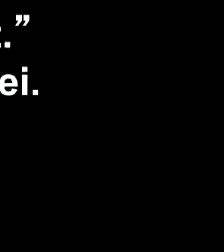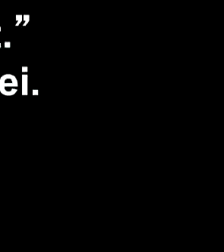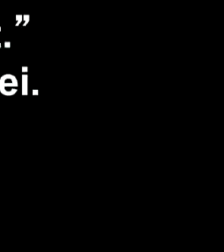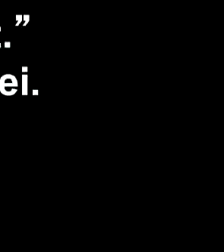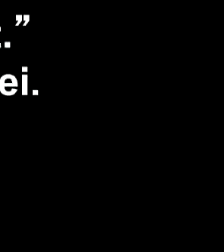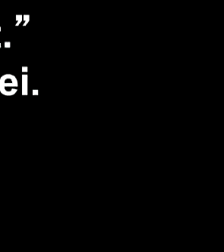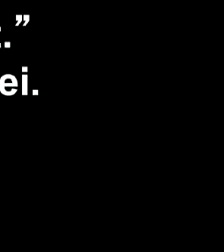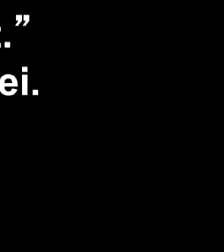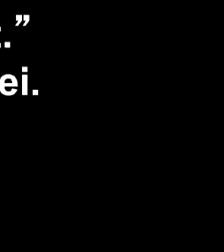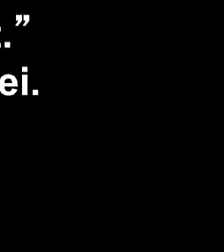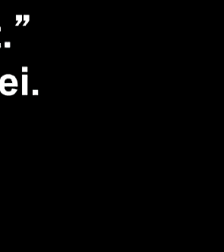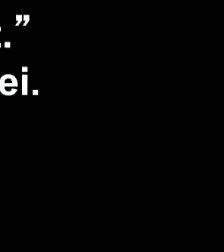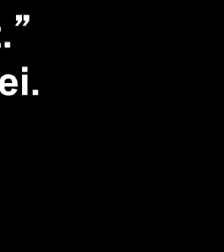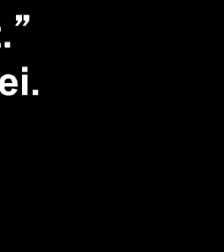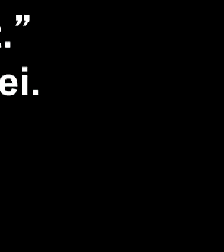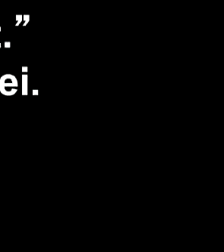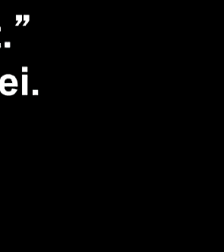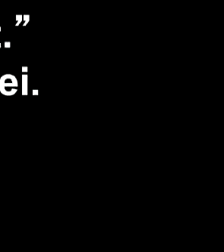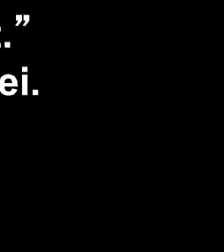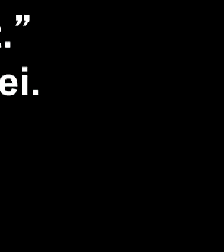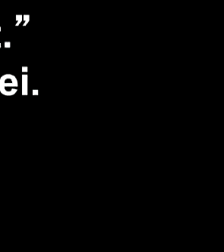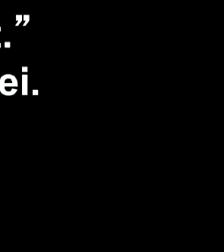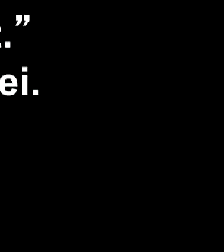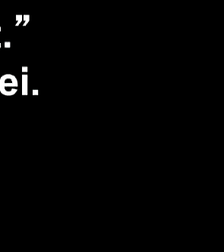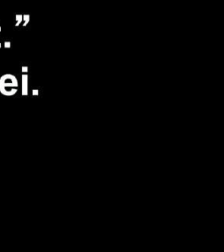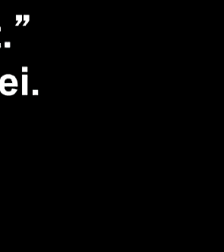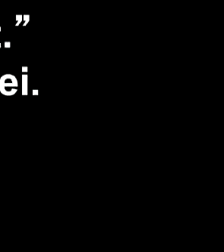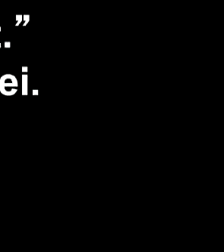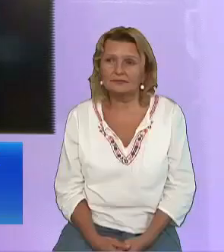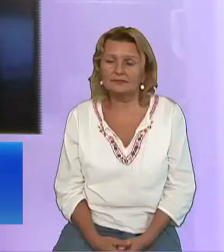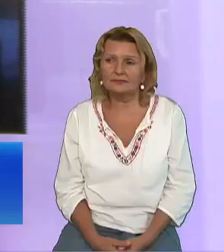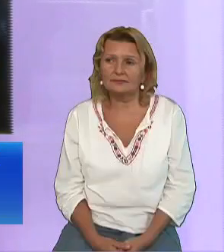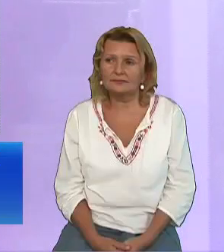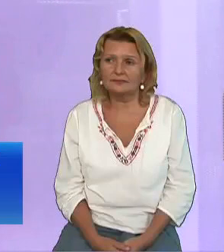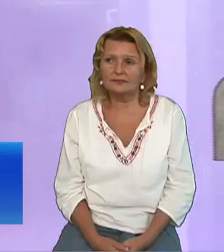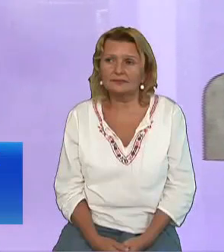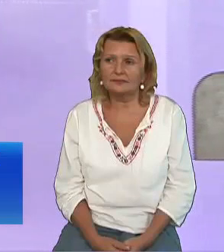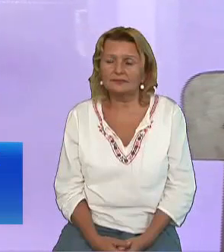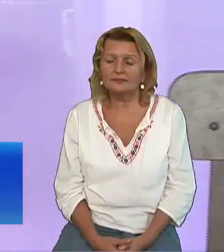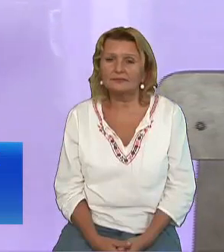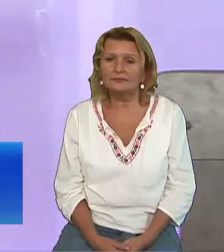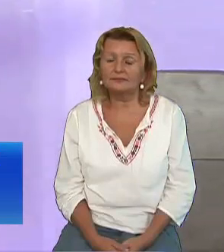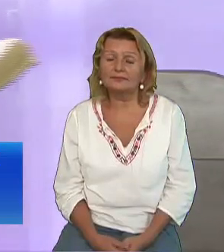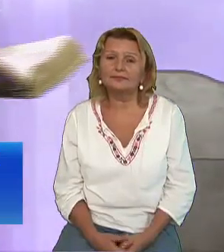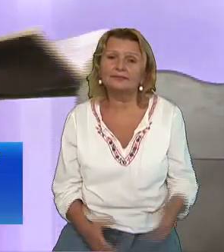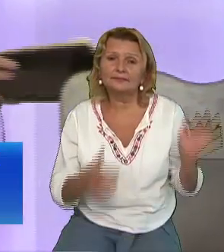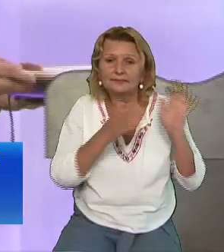aproape a trecut Și a intrat să rămână cu ei De ce Iisus se face că vrea să meargă mai departe?